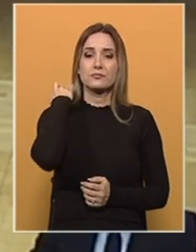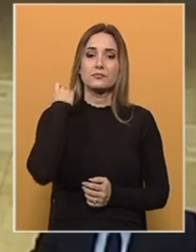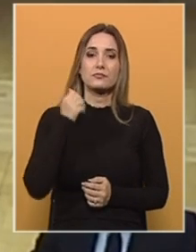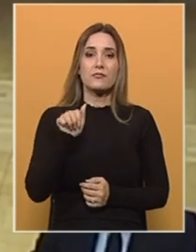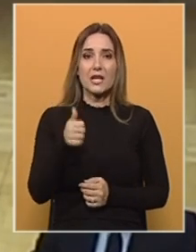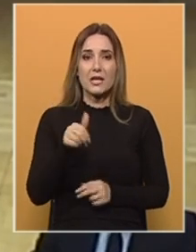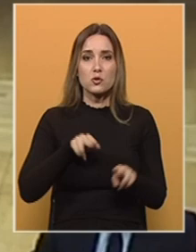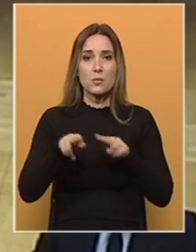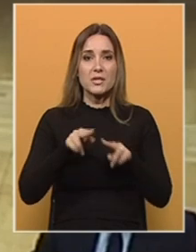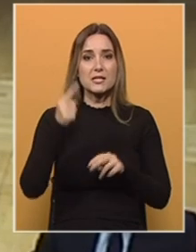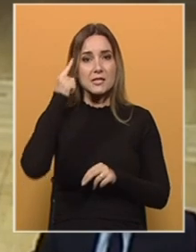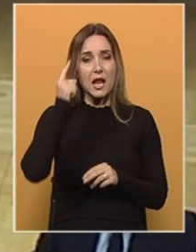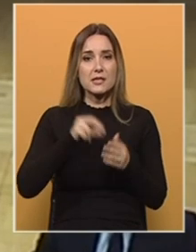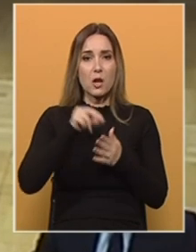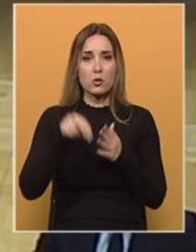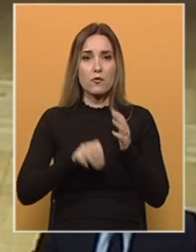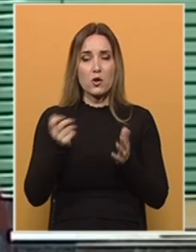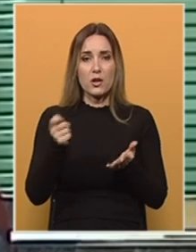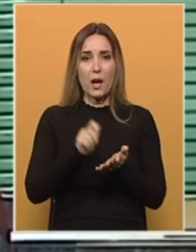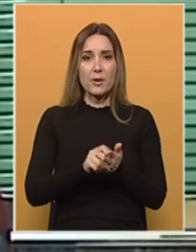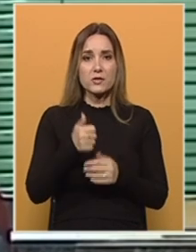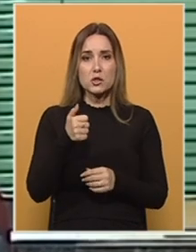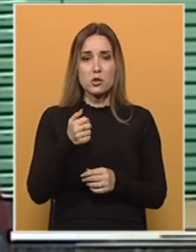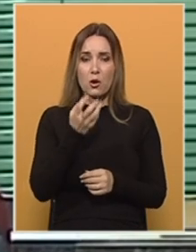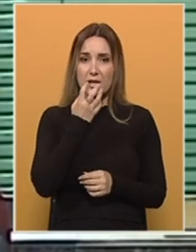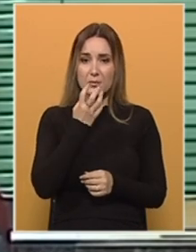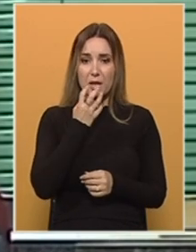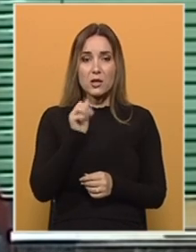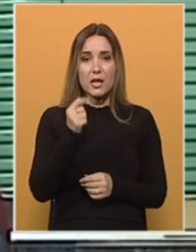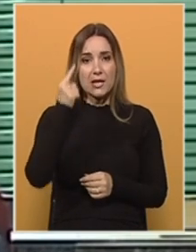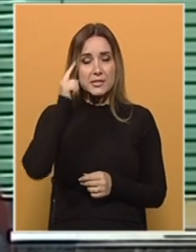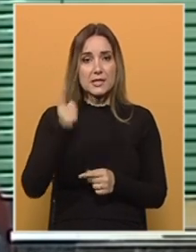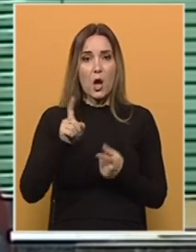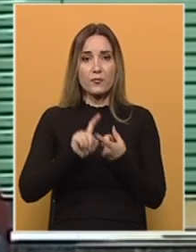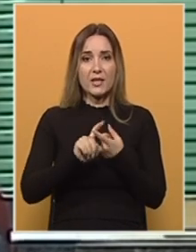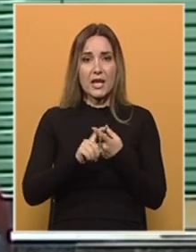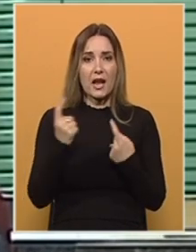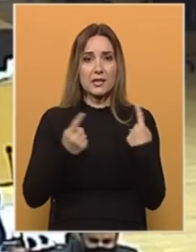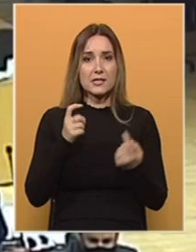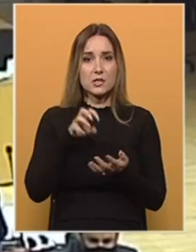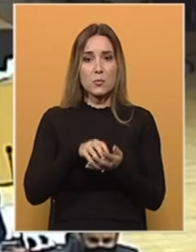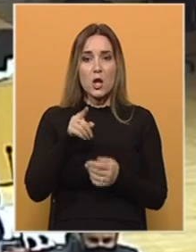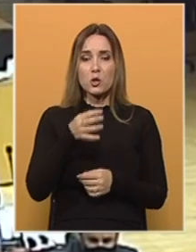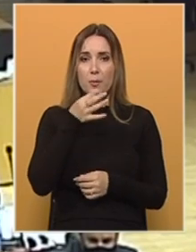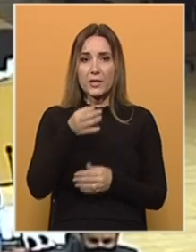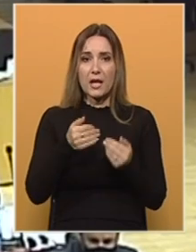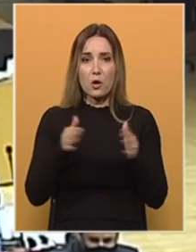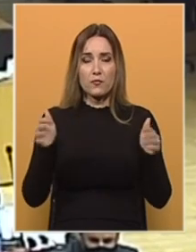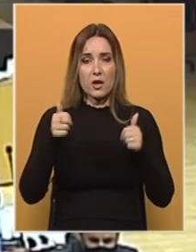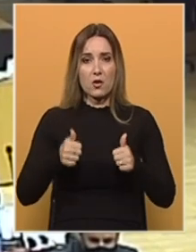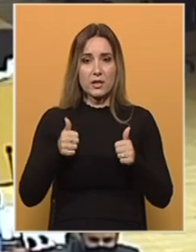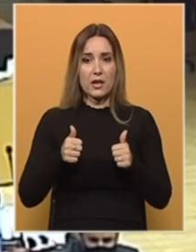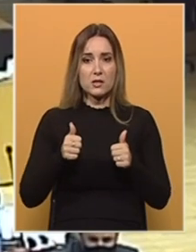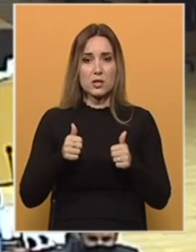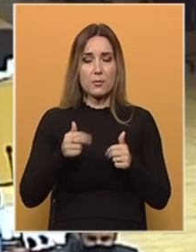Jesu li ministri znali za ugovora nabavci stotinu malina respiratora? Je li znao Federalni krizni štab? To pitanje otvoreno je na današnjem